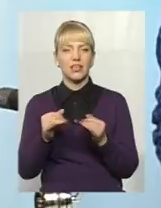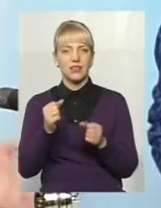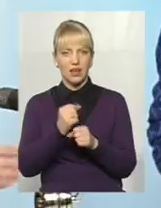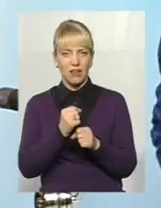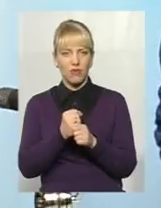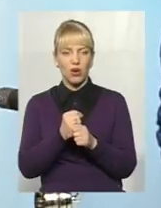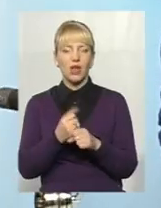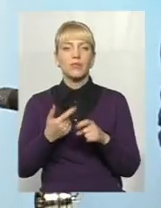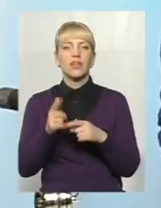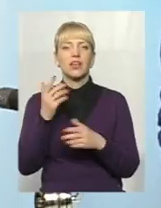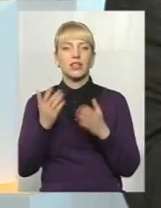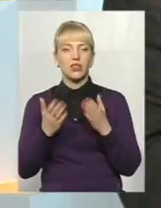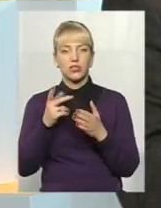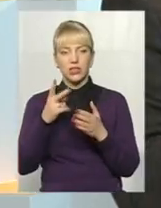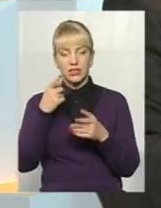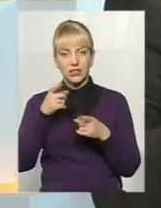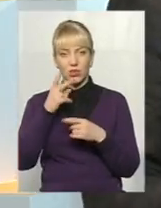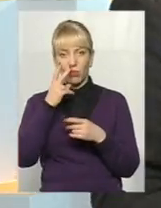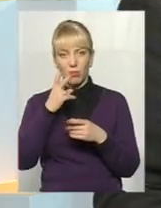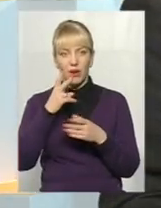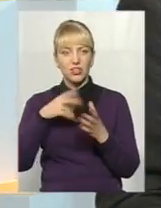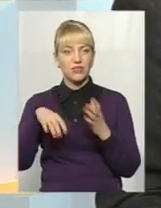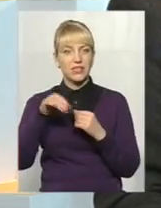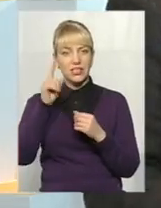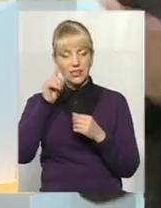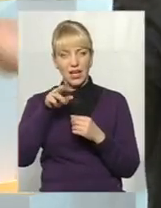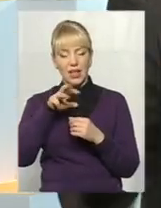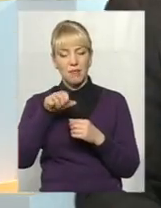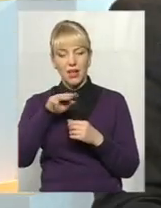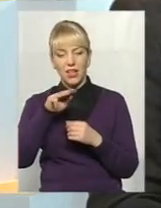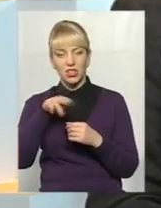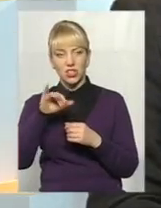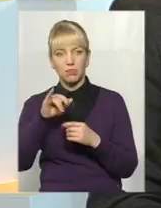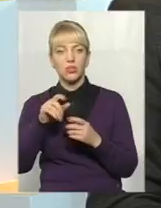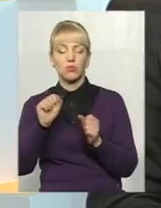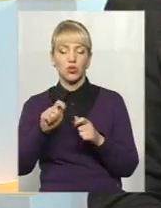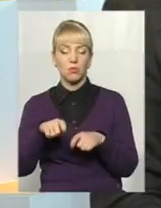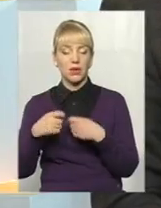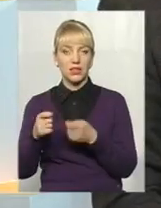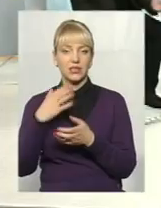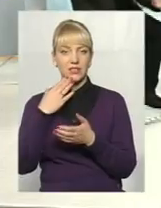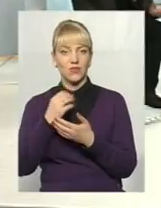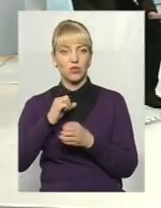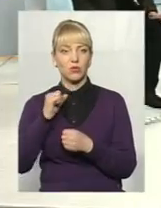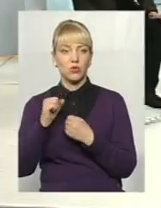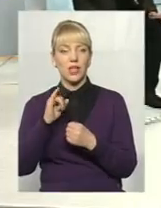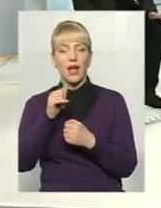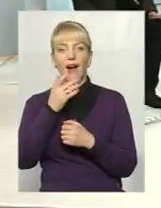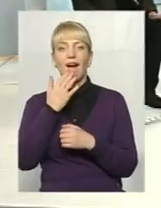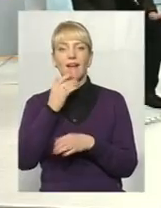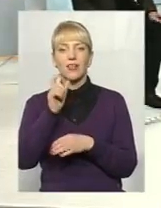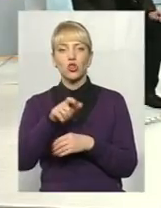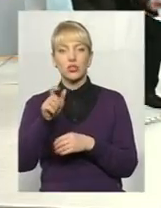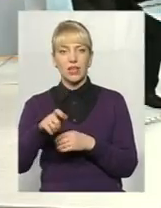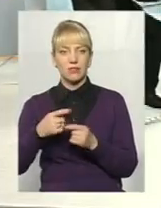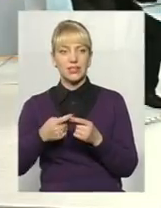навіть тобі вже ти побачив і, здається, все вже знаєш про Межибіж, то можеш своїм передати друзям. А іноземці, дійсно,